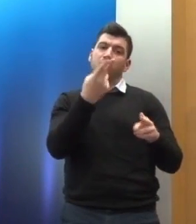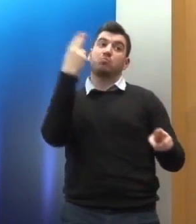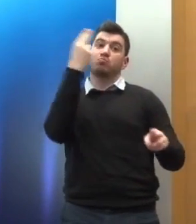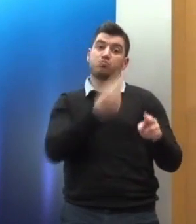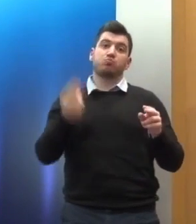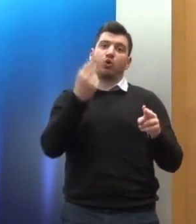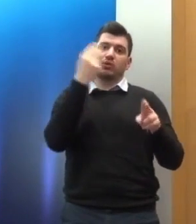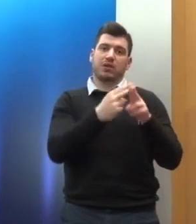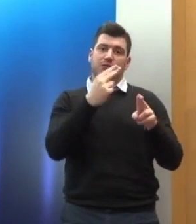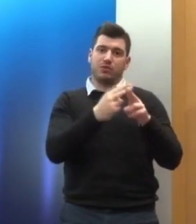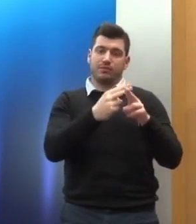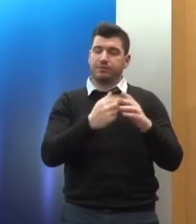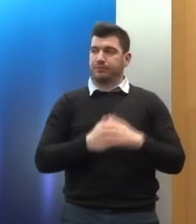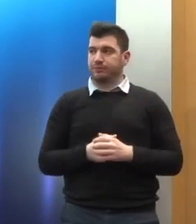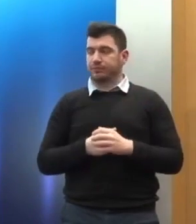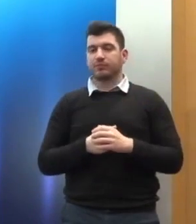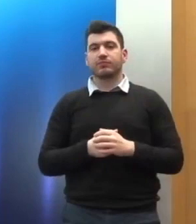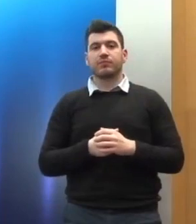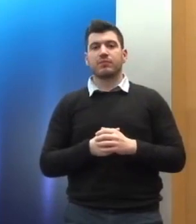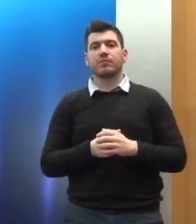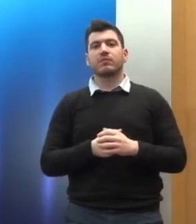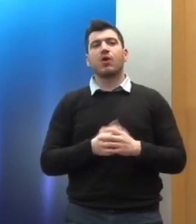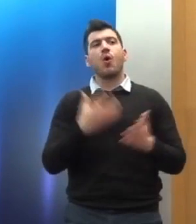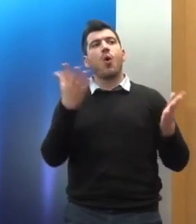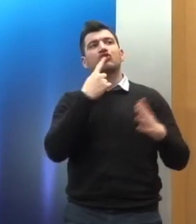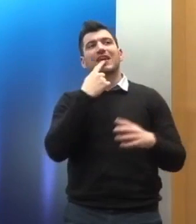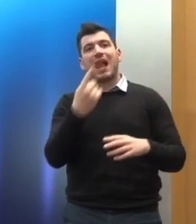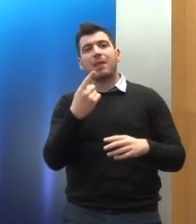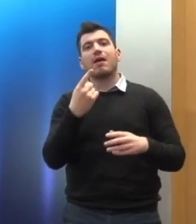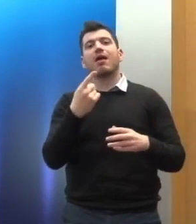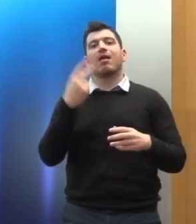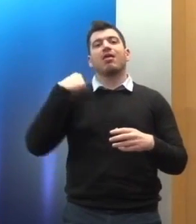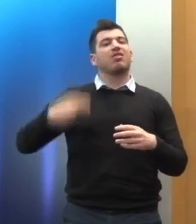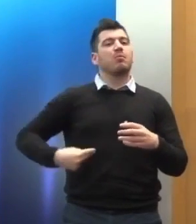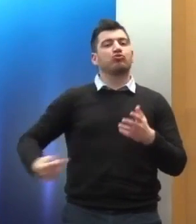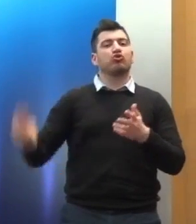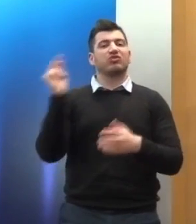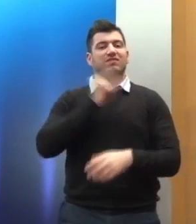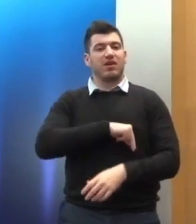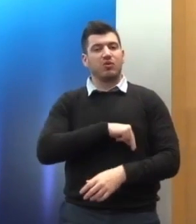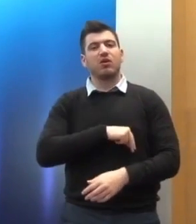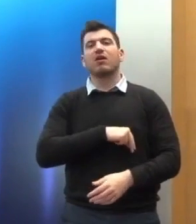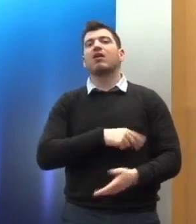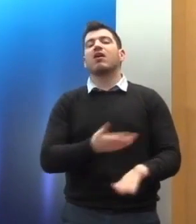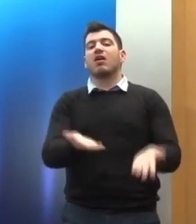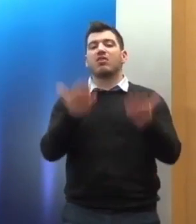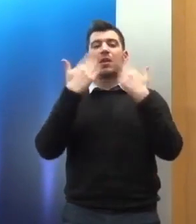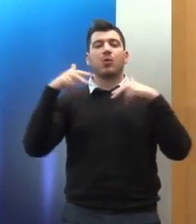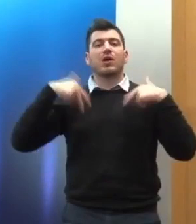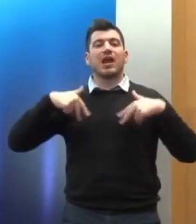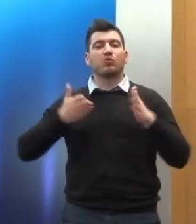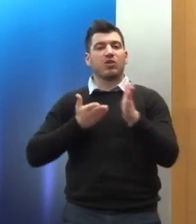Όσο και να επικαλούμαστε ρεζόντετά, δημόσιους συμφέρων, δεν υπάρχουν σε κράτη δικαίου, όπως είναι όλα τα ευρωπαϊκά,